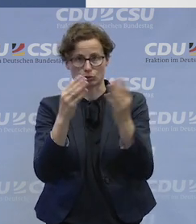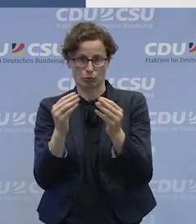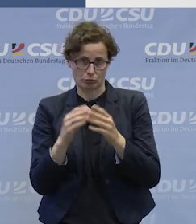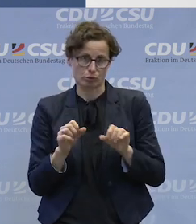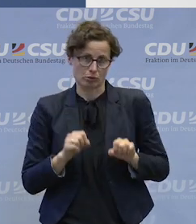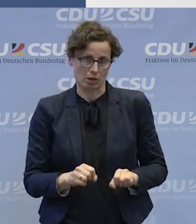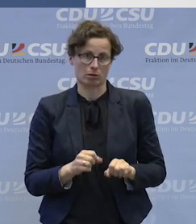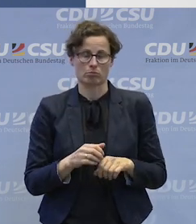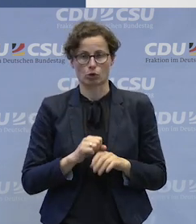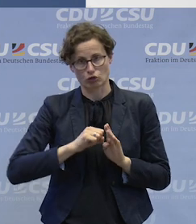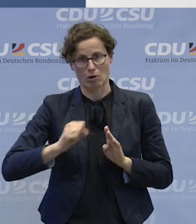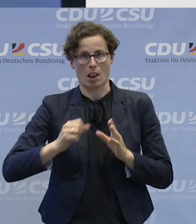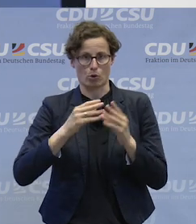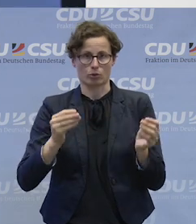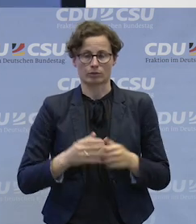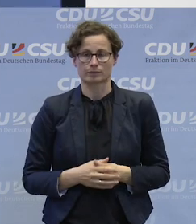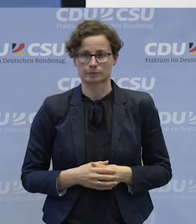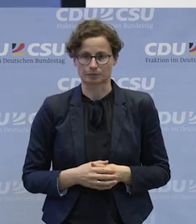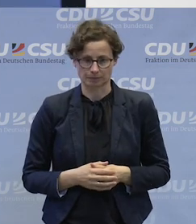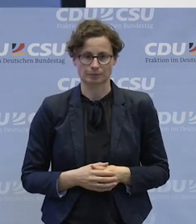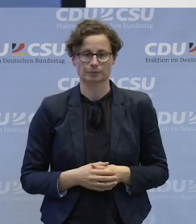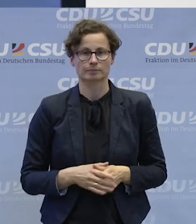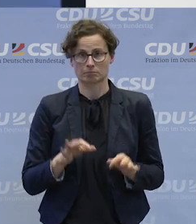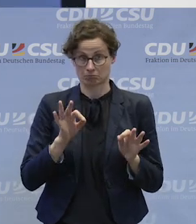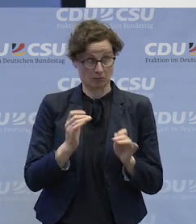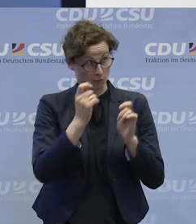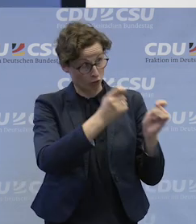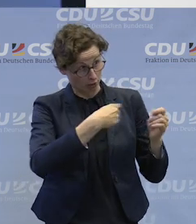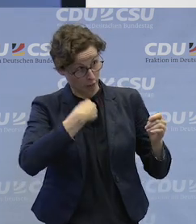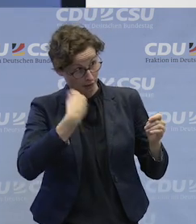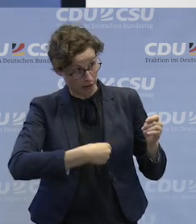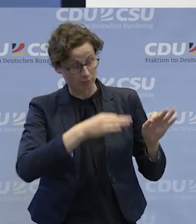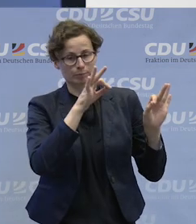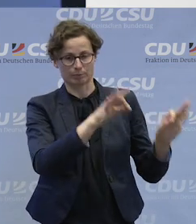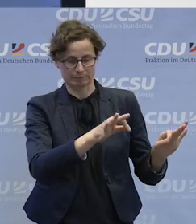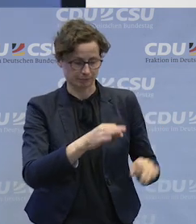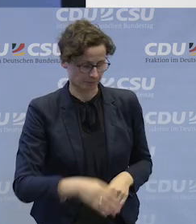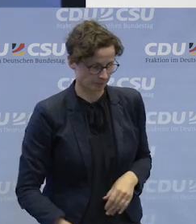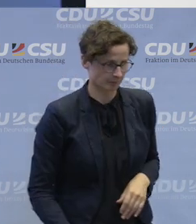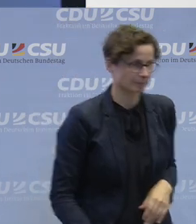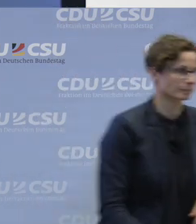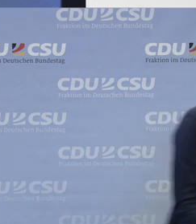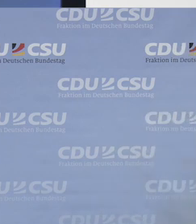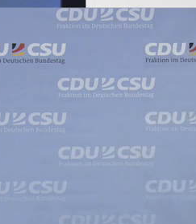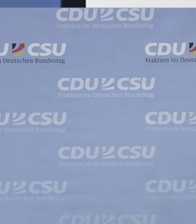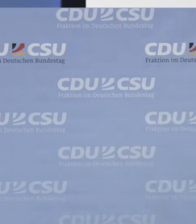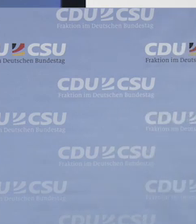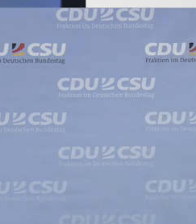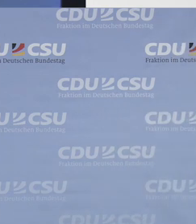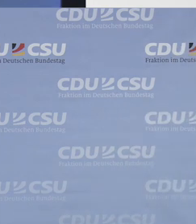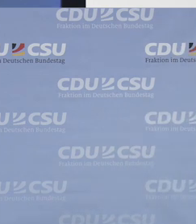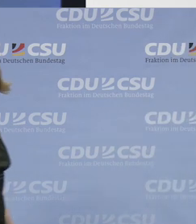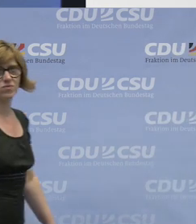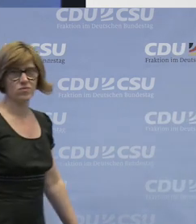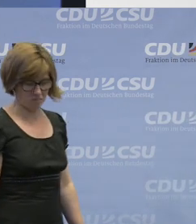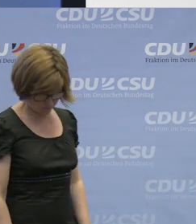entsprechend auch zeitnah lösen zu können. Ist das ein Vorschlag, mit dem Sie was anfangen können? Gut, wunderbar. Ich muss mal die Seite wechseln, sonst werde ich nachher